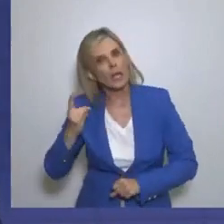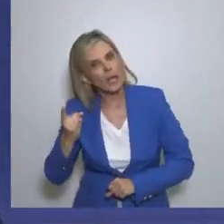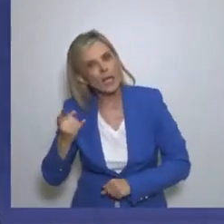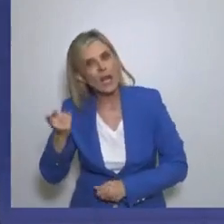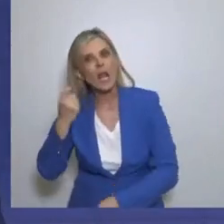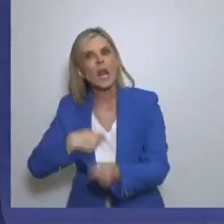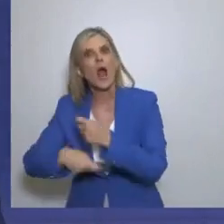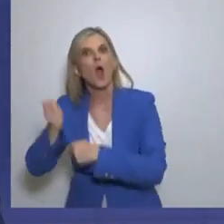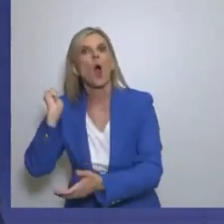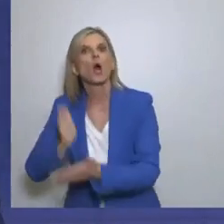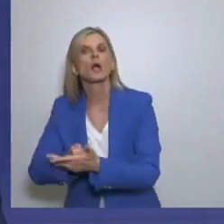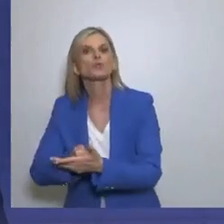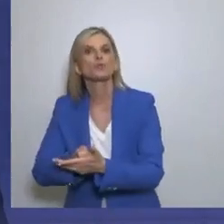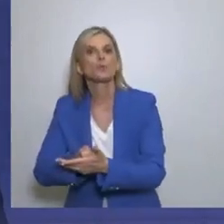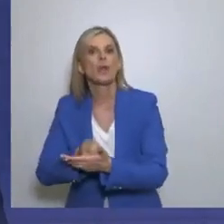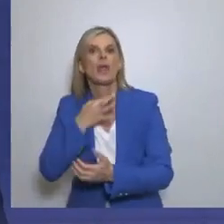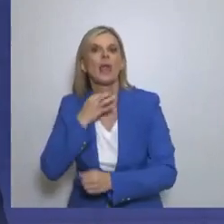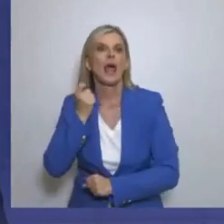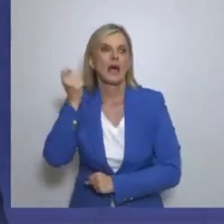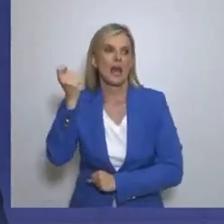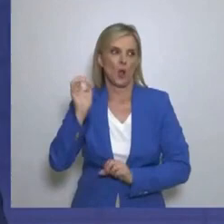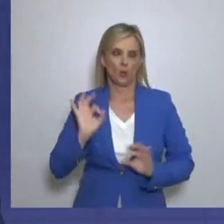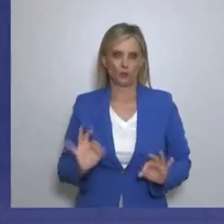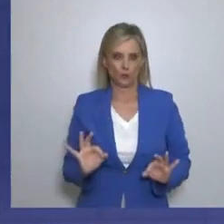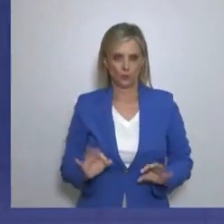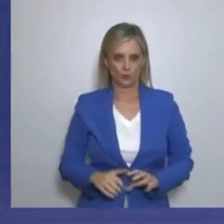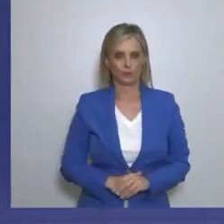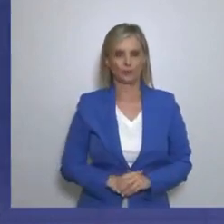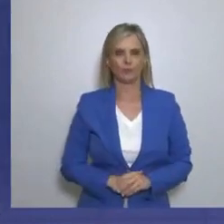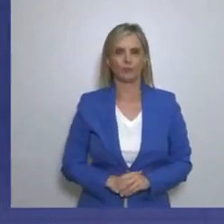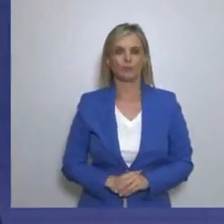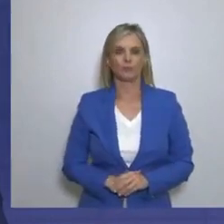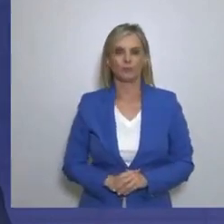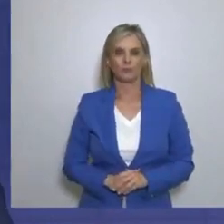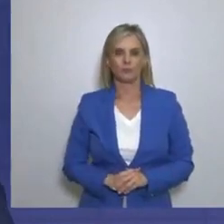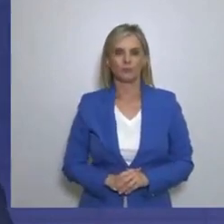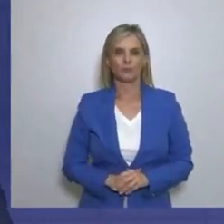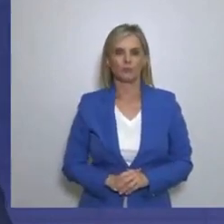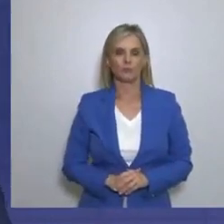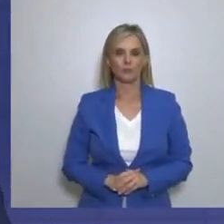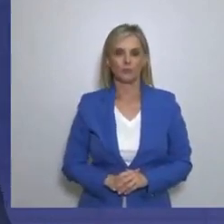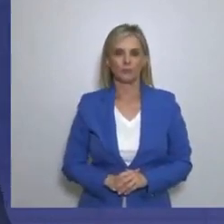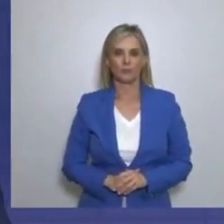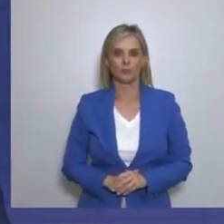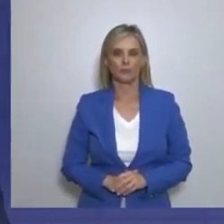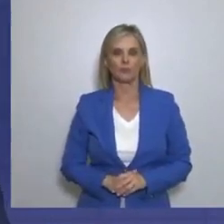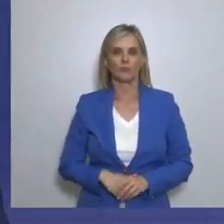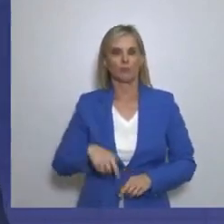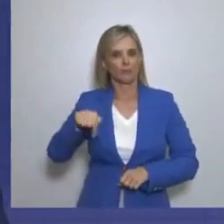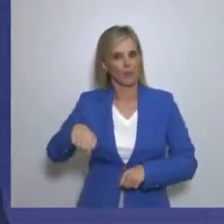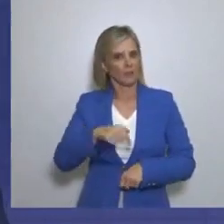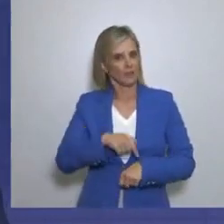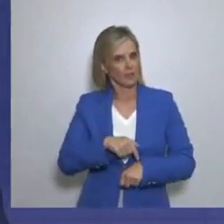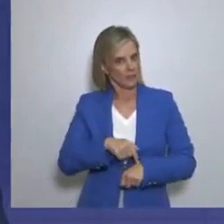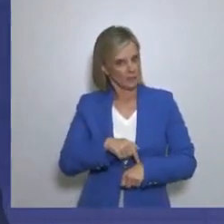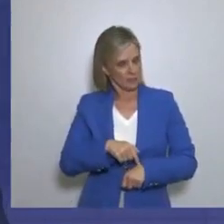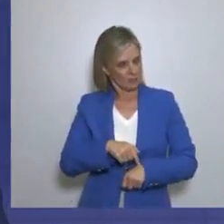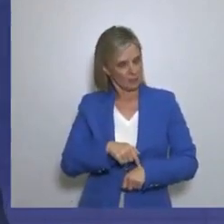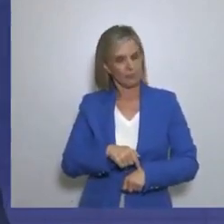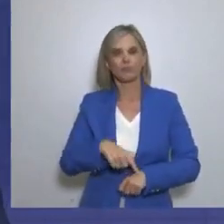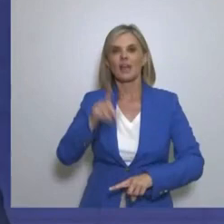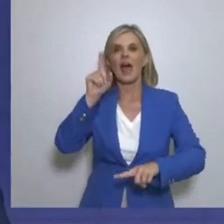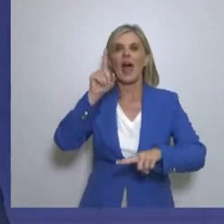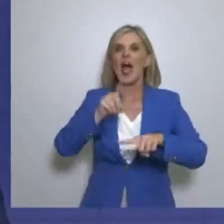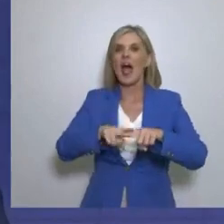πραγματικά με ένα τεράστιο πλούτο Τον οποίο διαχειρίζεται ήδη και θα διαχειριστεί οι Έλληνες Συνέλευσες